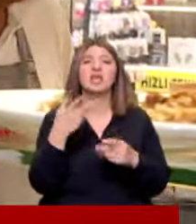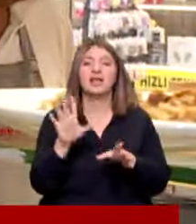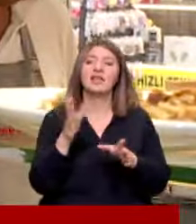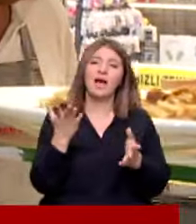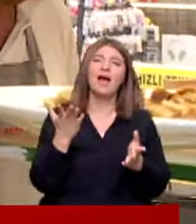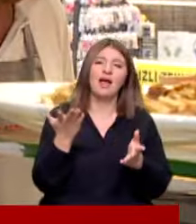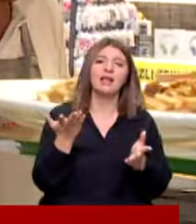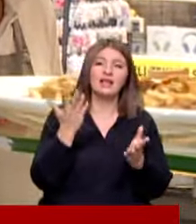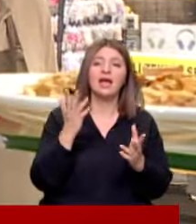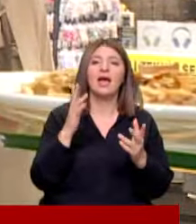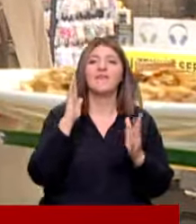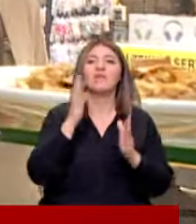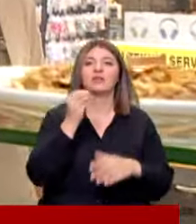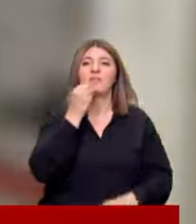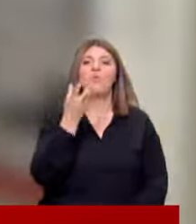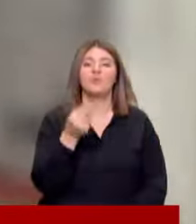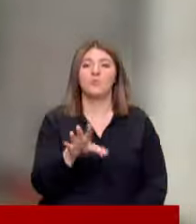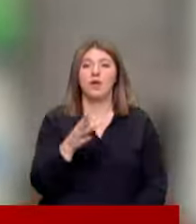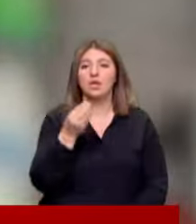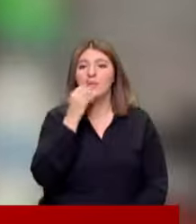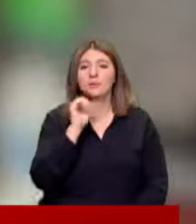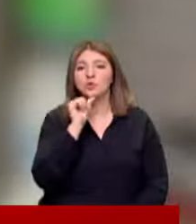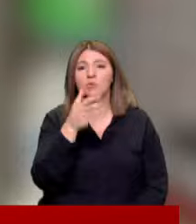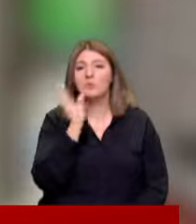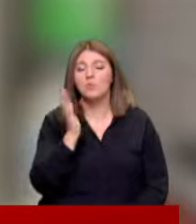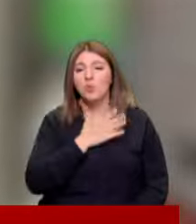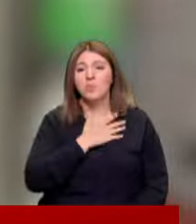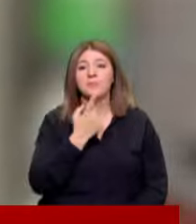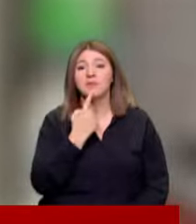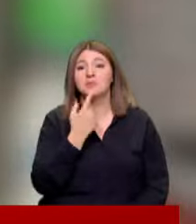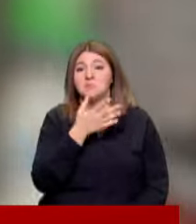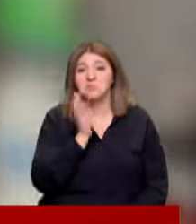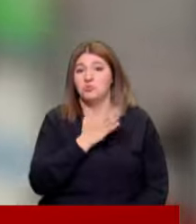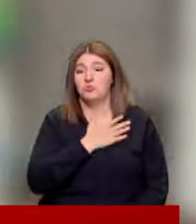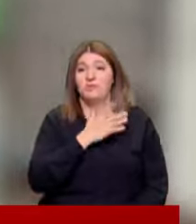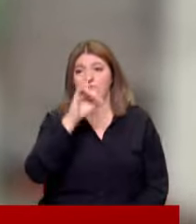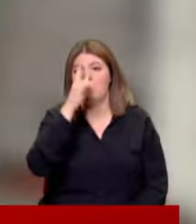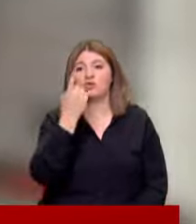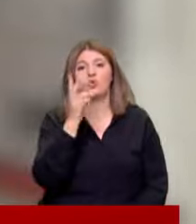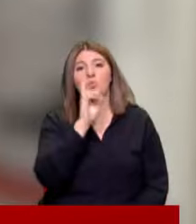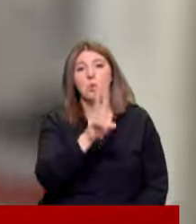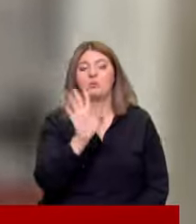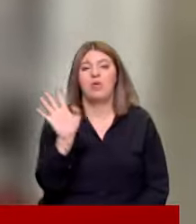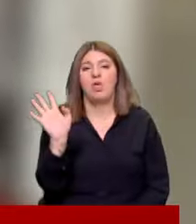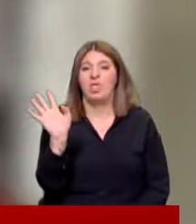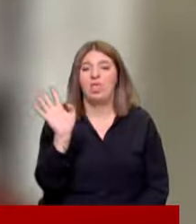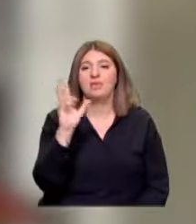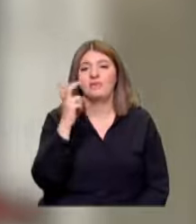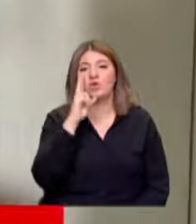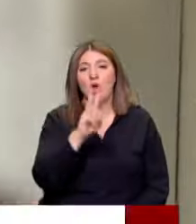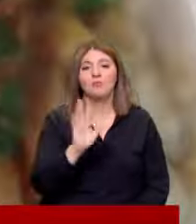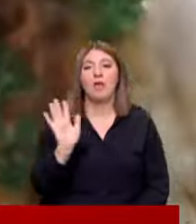Haliyle yeterince tüketilemiyor Yemedim hiç bilmiyorum tadını da bakmadım Sadece öyle gördüğüm kadarıyla